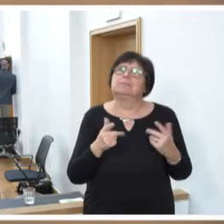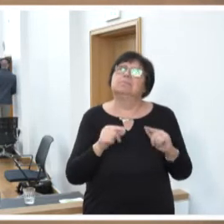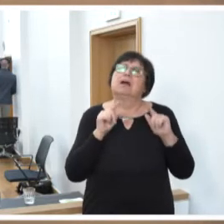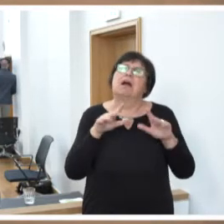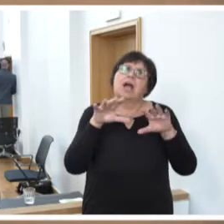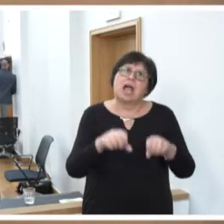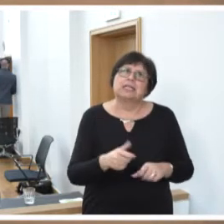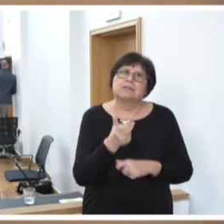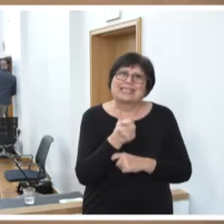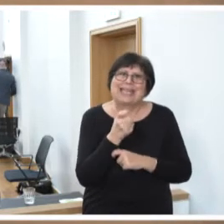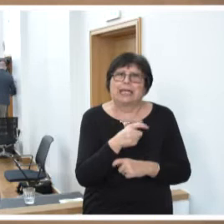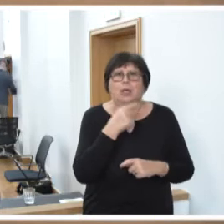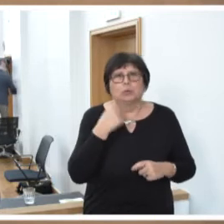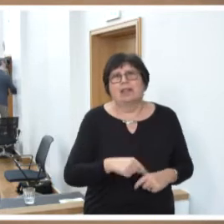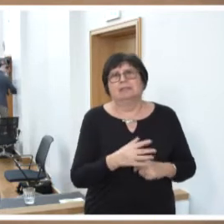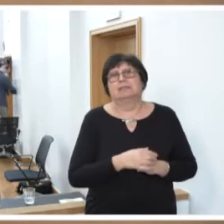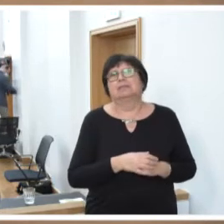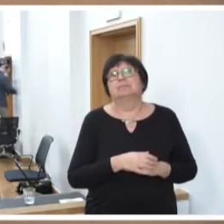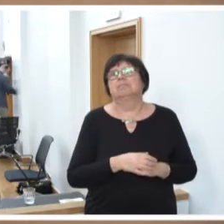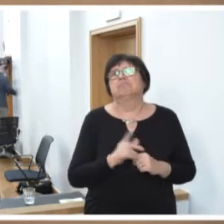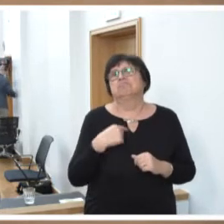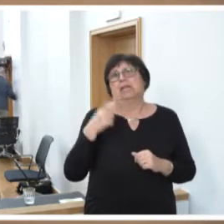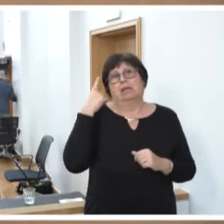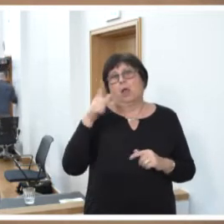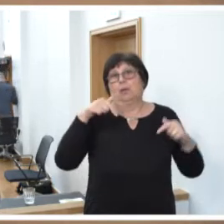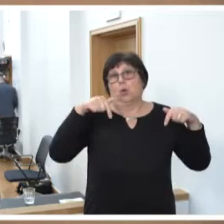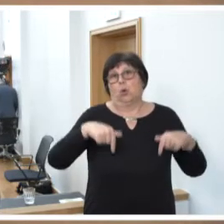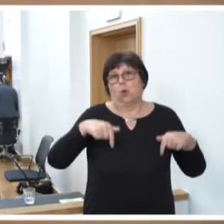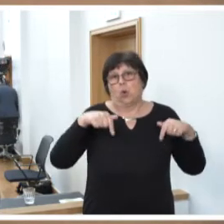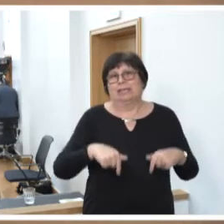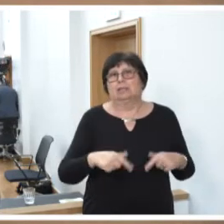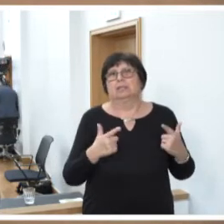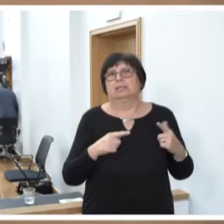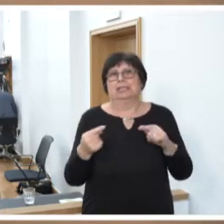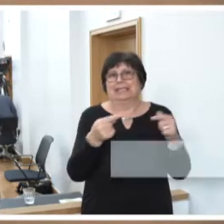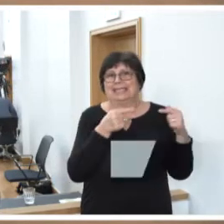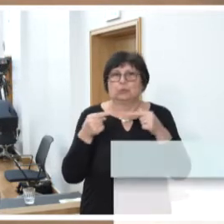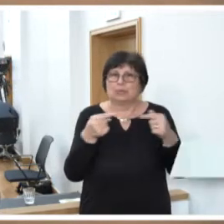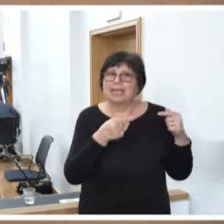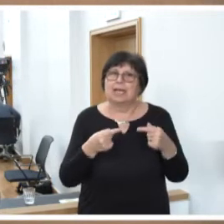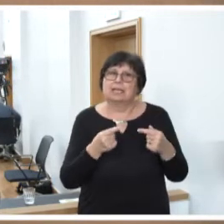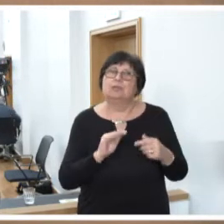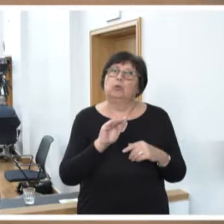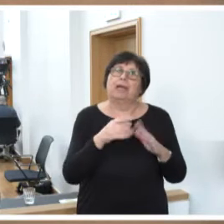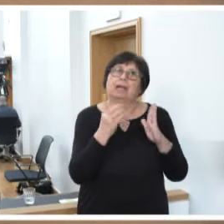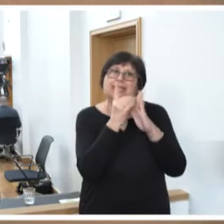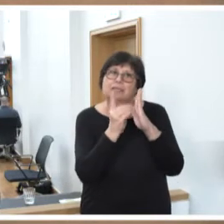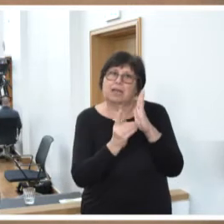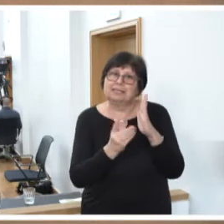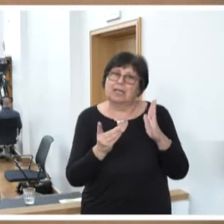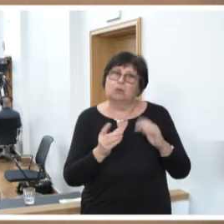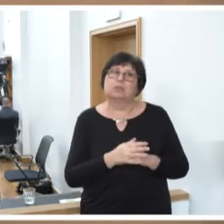Angriffskrieg Russland. Und ich glaube, dass wir heute, wenn wir heute diskutieren über Digitalisierung, dass wir